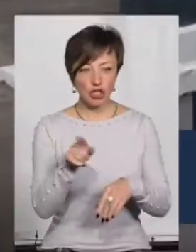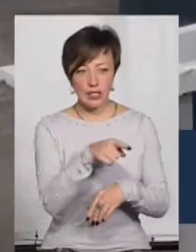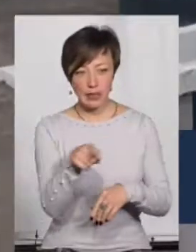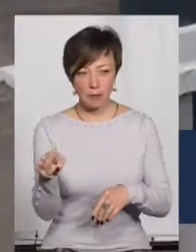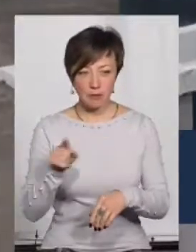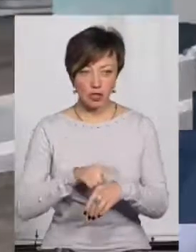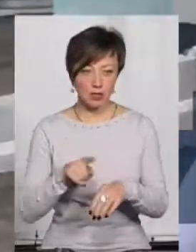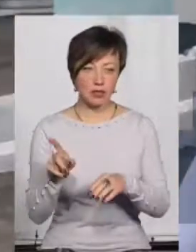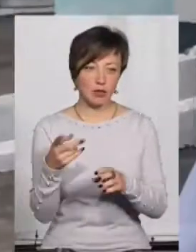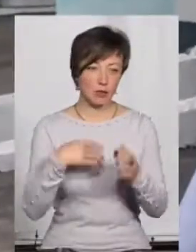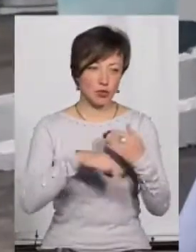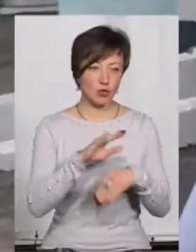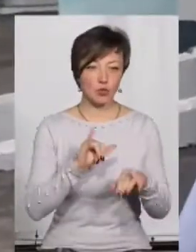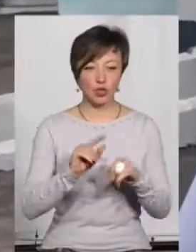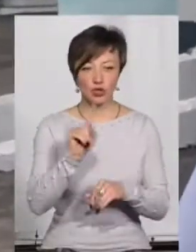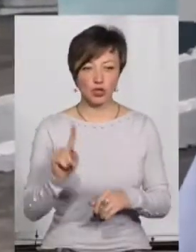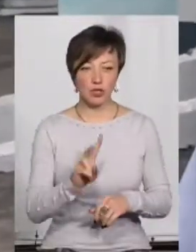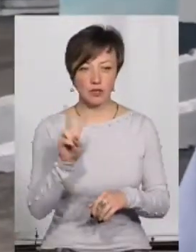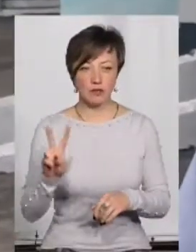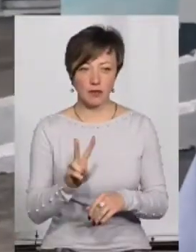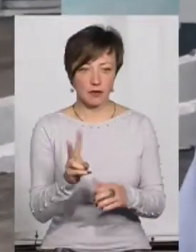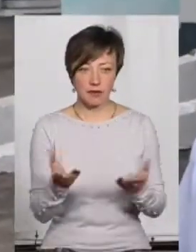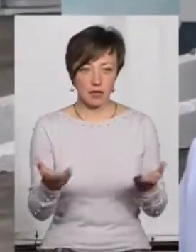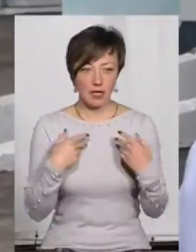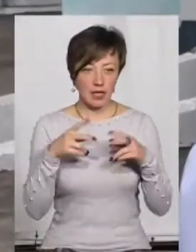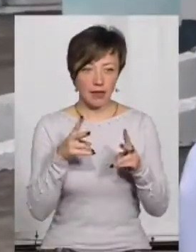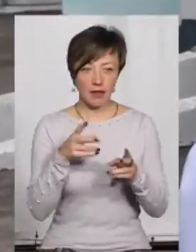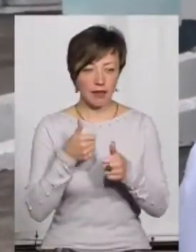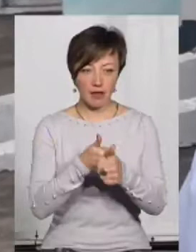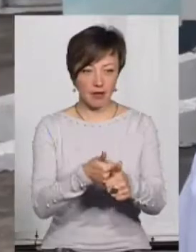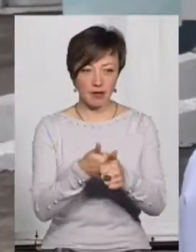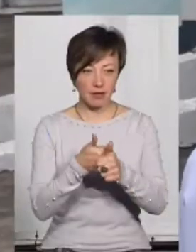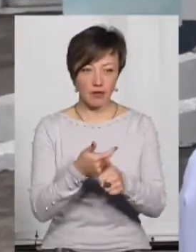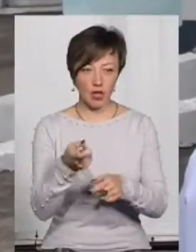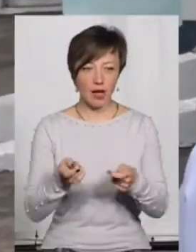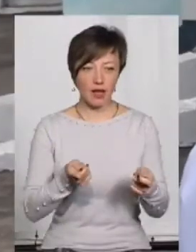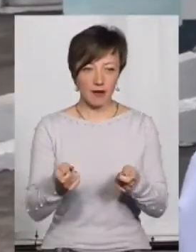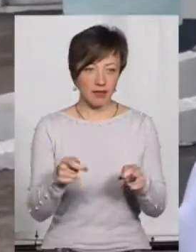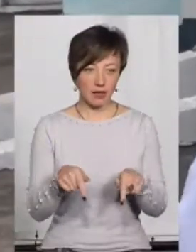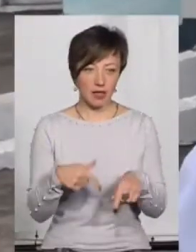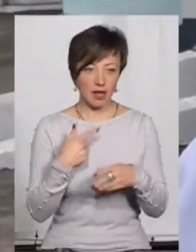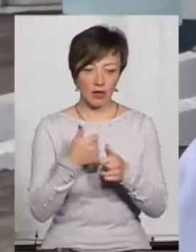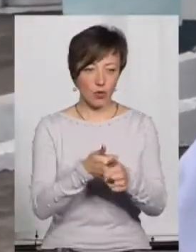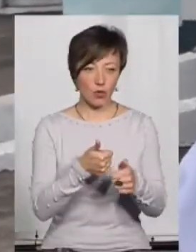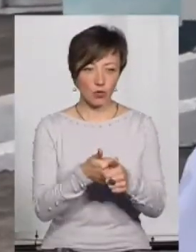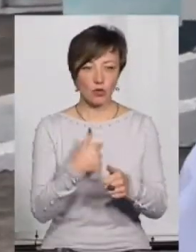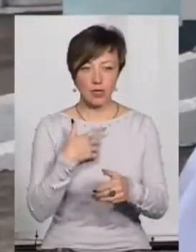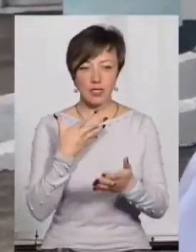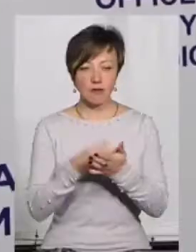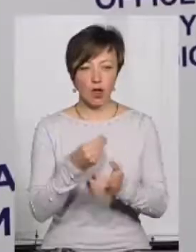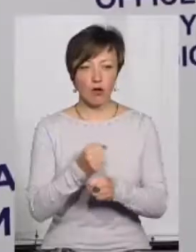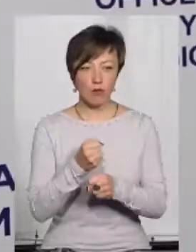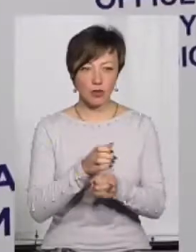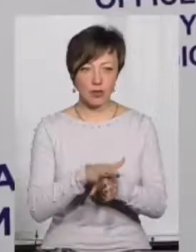і забралося, може там на час два взяла, тож я за нею не ходжу, вона ж керівник тут, я ж за нею не ходжу. У мене є своя